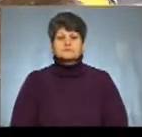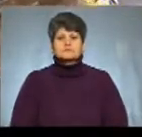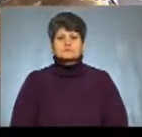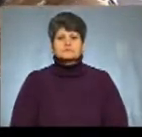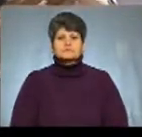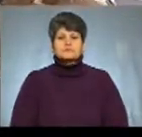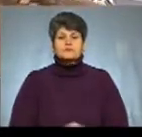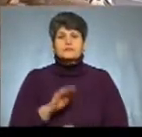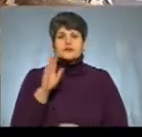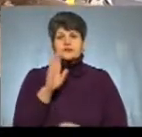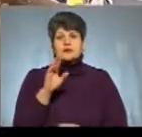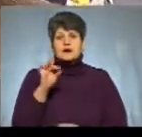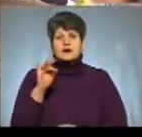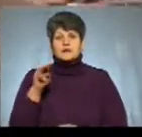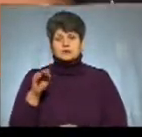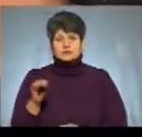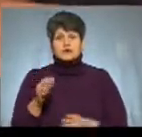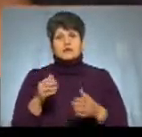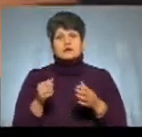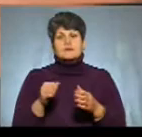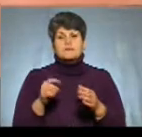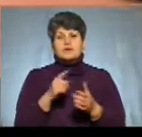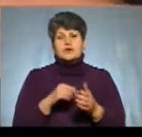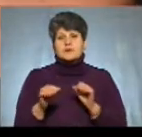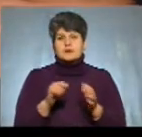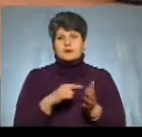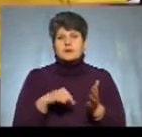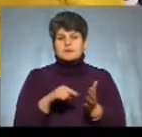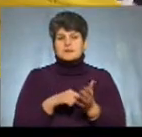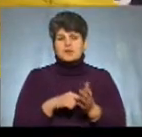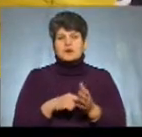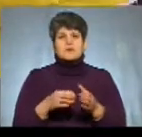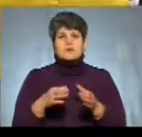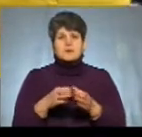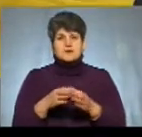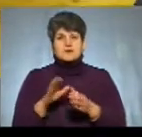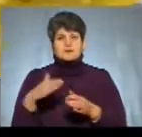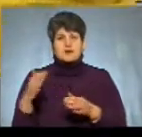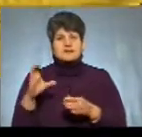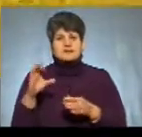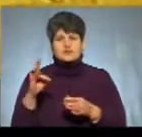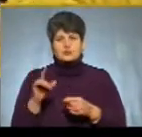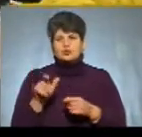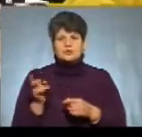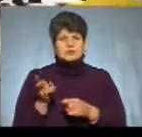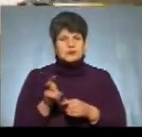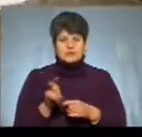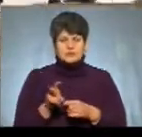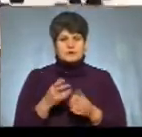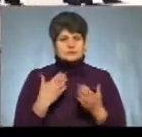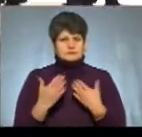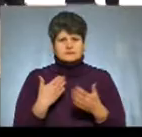Віктор Ратушний, керівник міської партії правого сектору, каже, що під час акції прихожани не йшли на діалог, листівок не приймали.